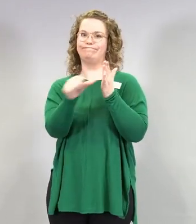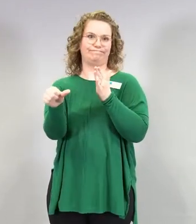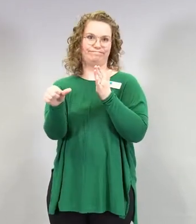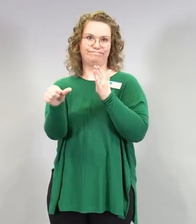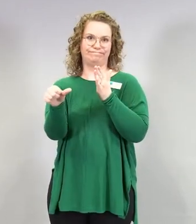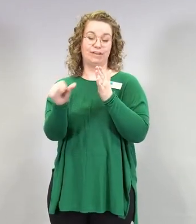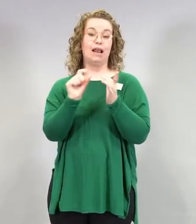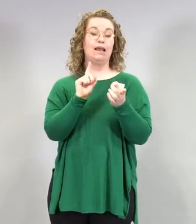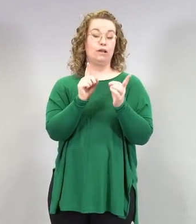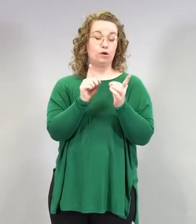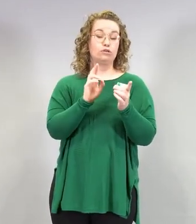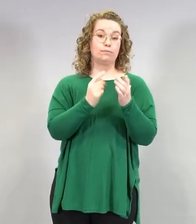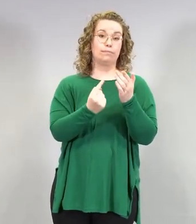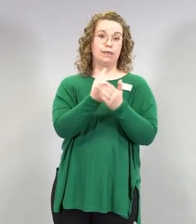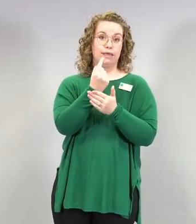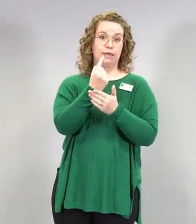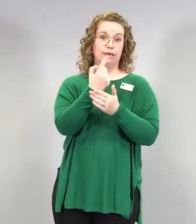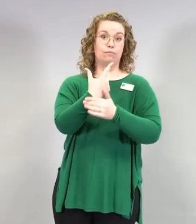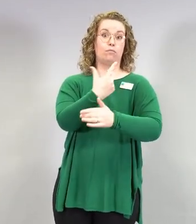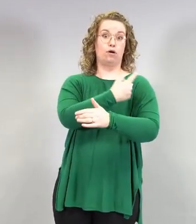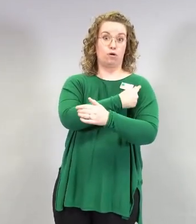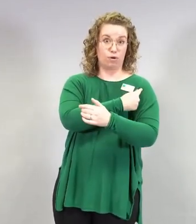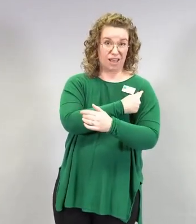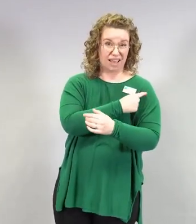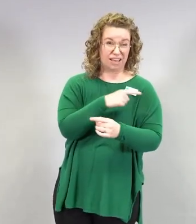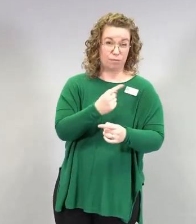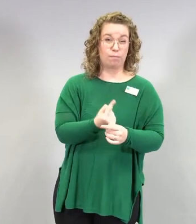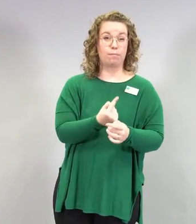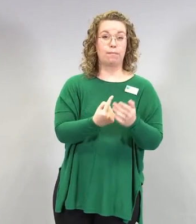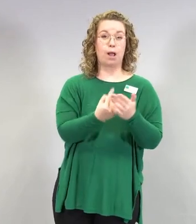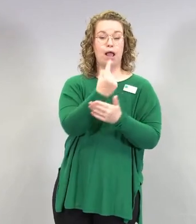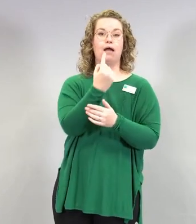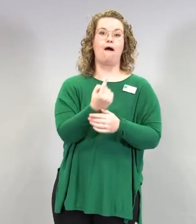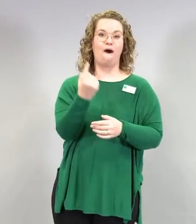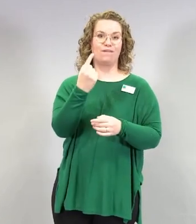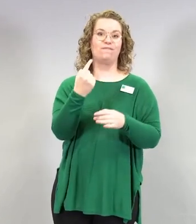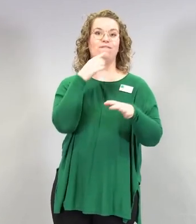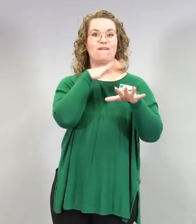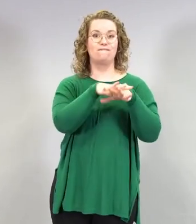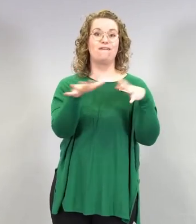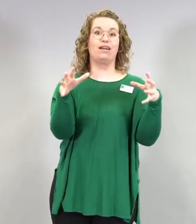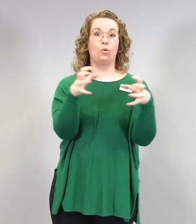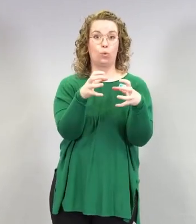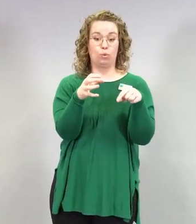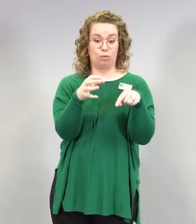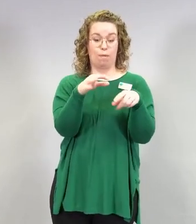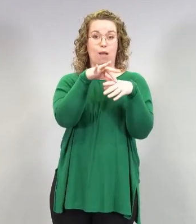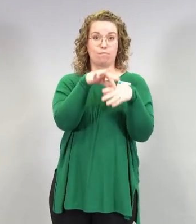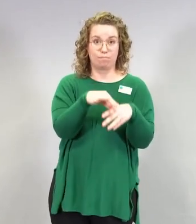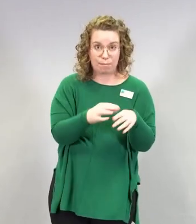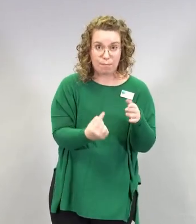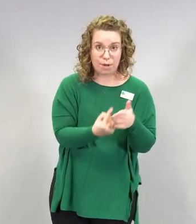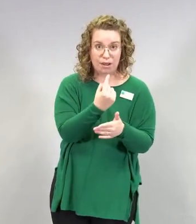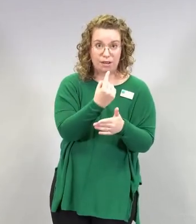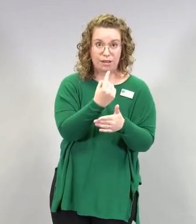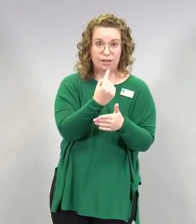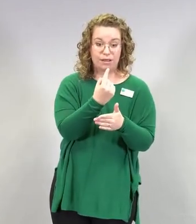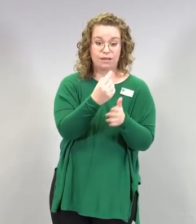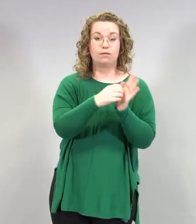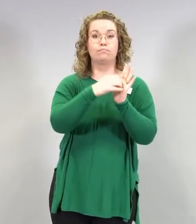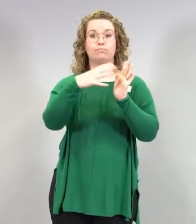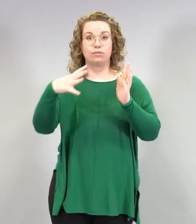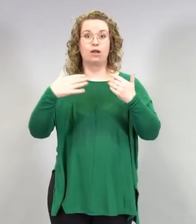jos hän sitten saa tämän tämmöisen harvenaisen verihyytymän ja sitä kautta joko kuolisi tai saisi